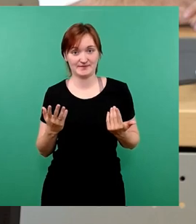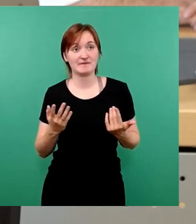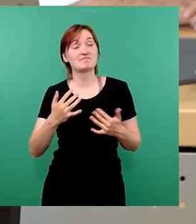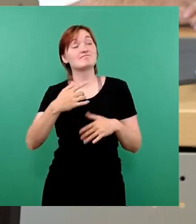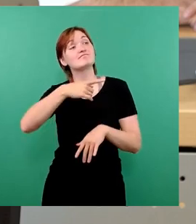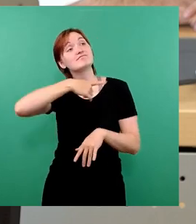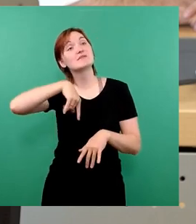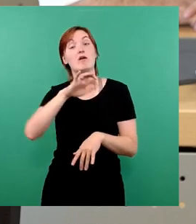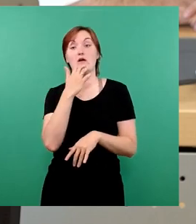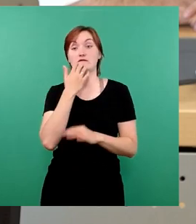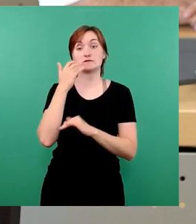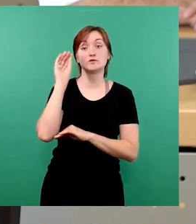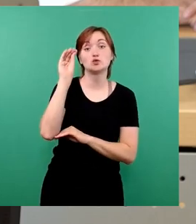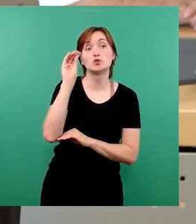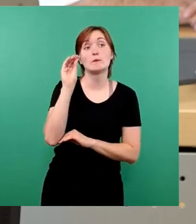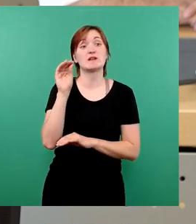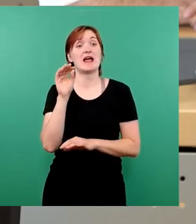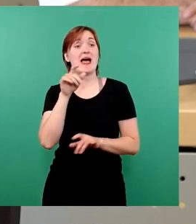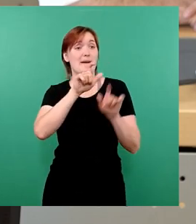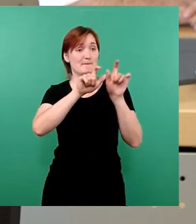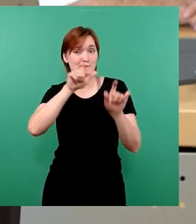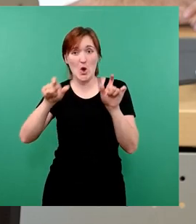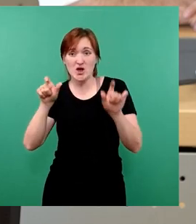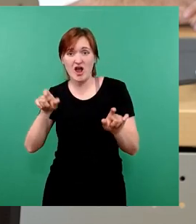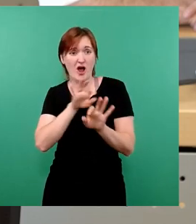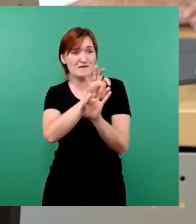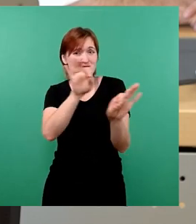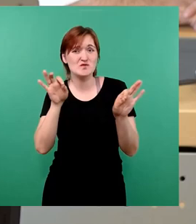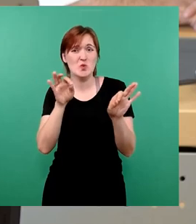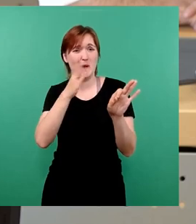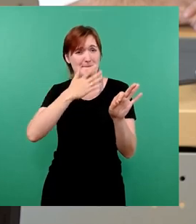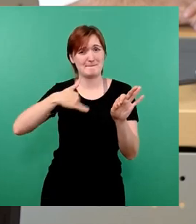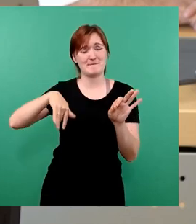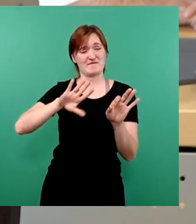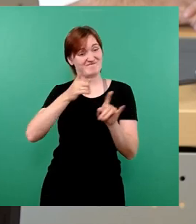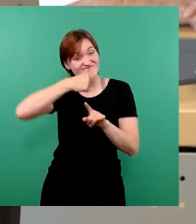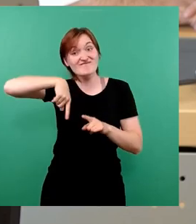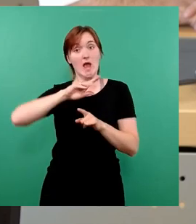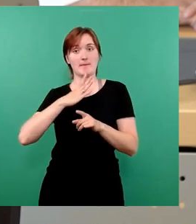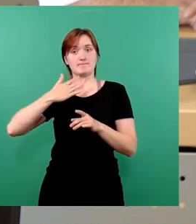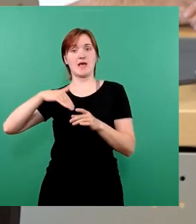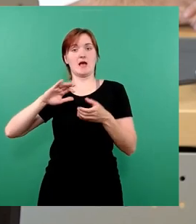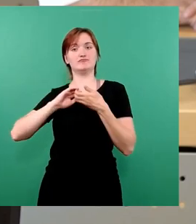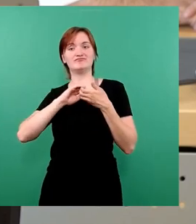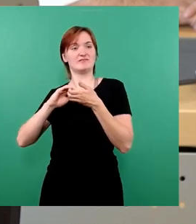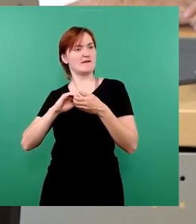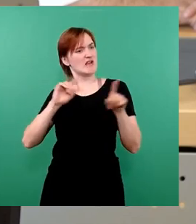Stadtrat für die Dresdner und Dresdner mehr zusammenrückt. Wir müssen nicht alle die gleichen